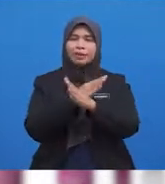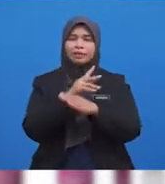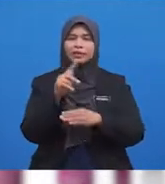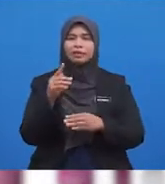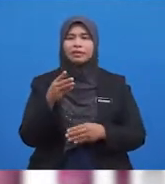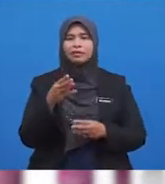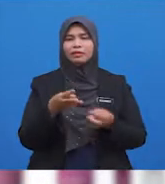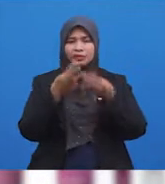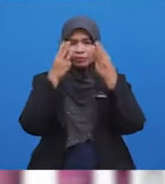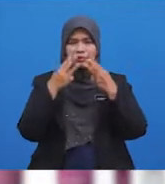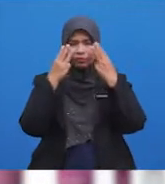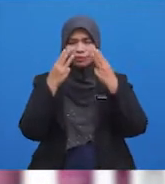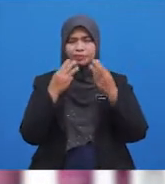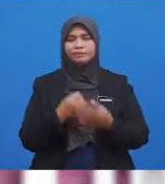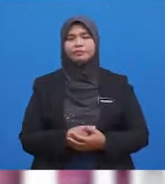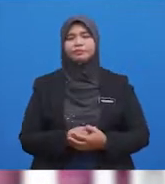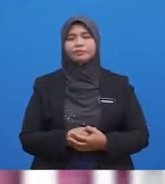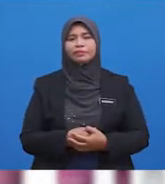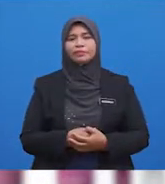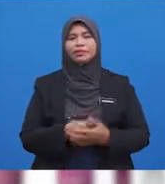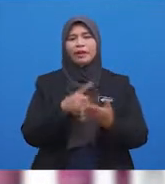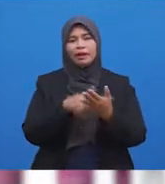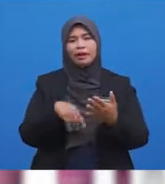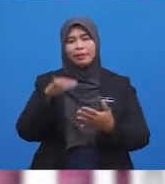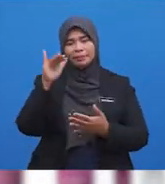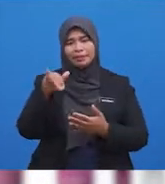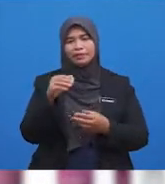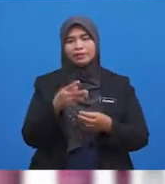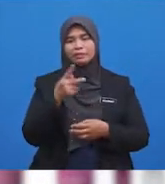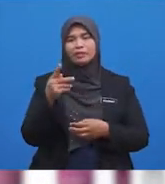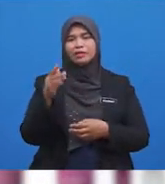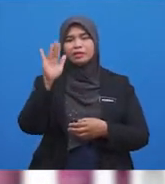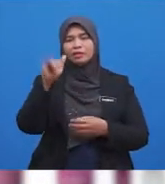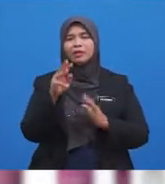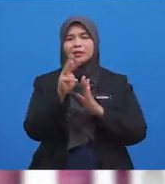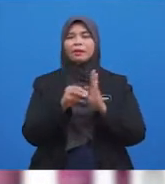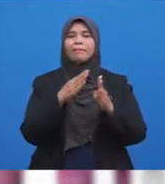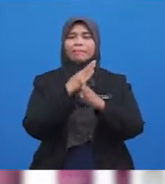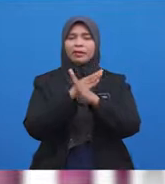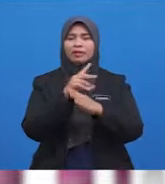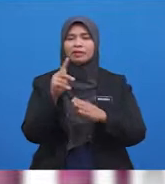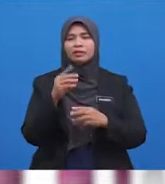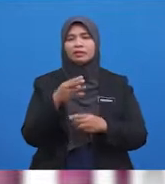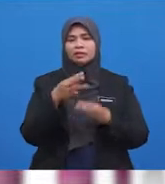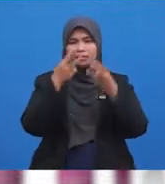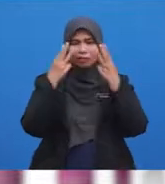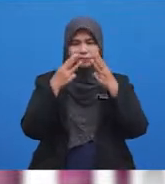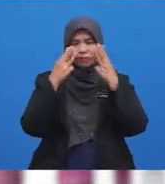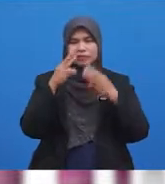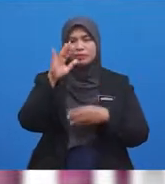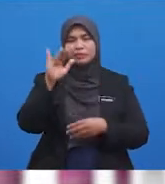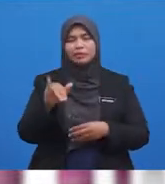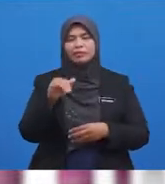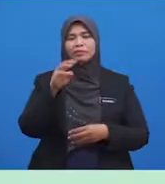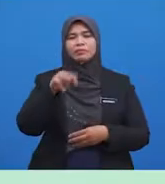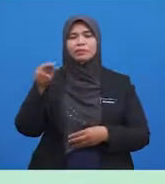Wuduk Apa Perkara Perkara Yang Batalkan Wuduk Ya Ya Murid